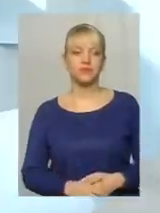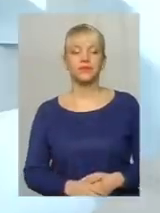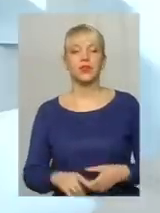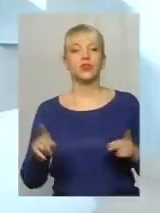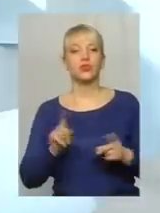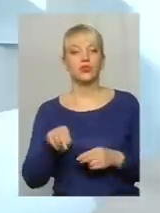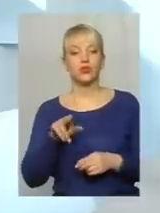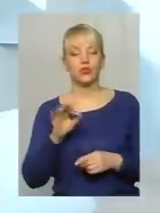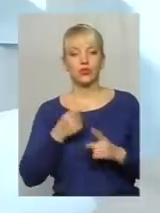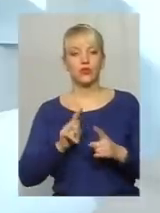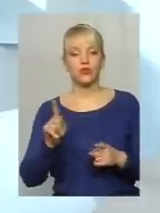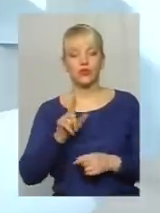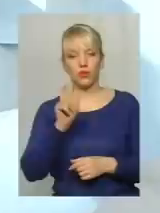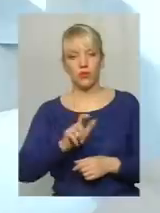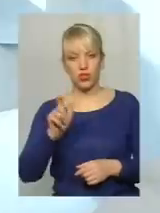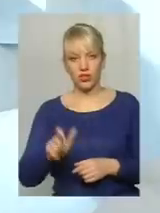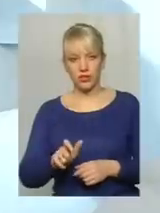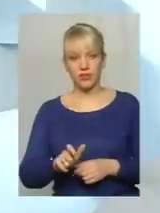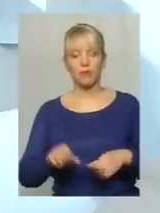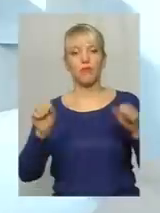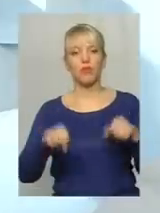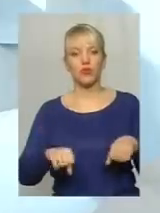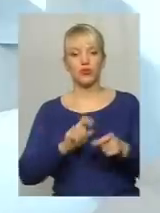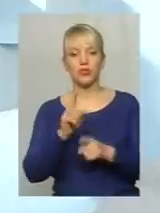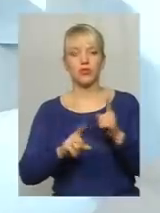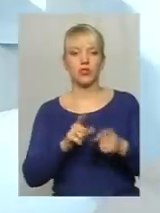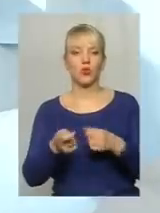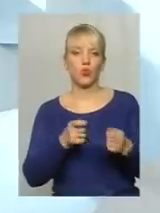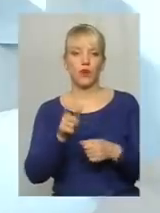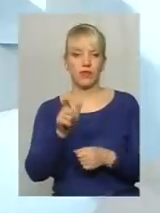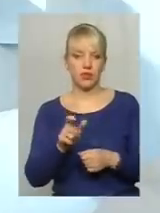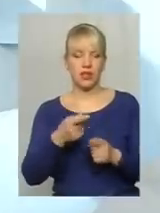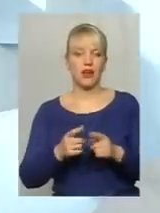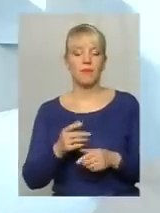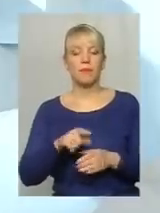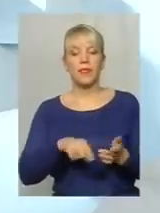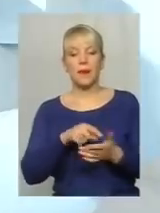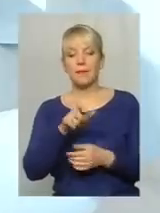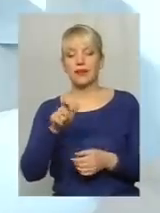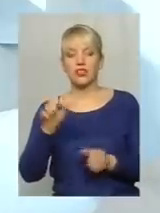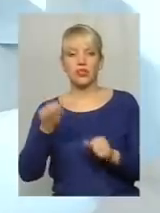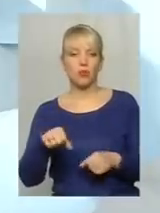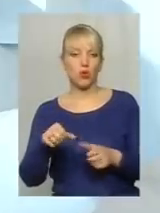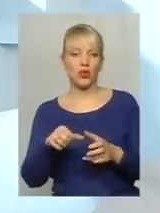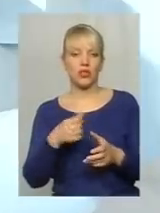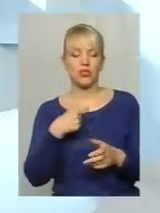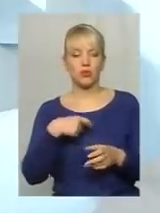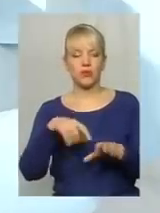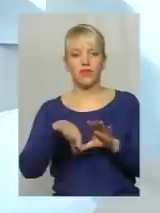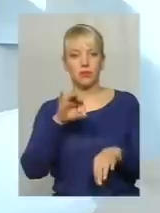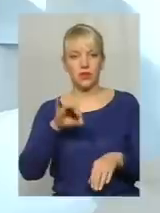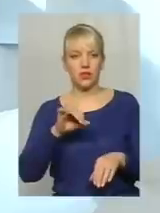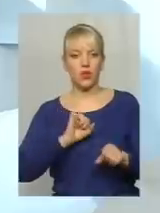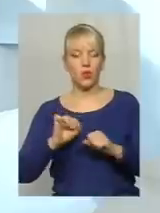Щодо того, що мешканці можуть змінити управителя. Мешканці могли собі вибрати управителя ще до того, як його